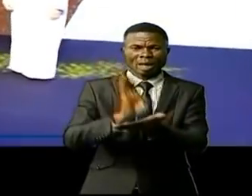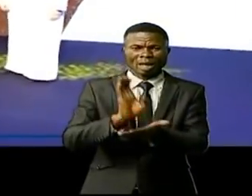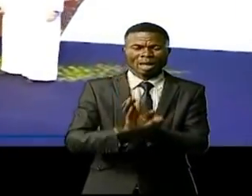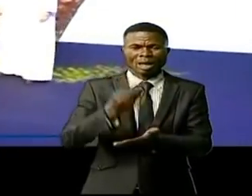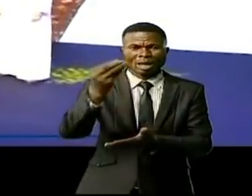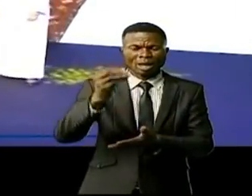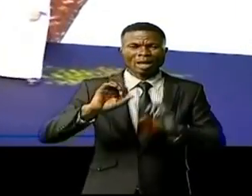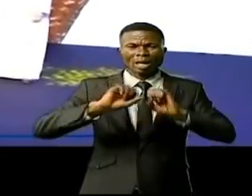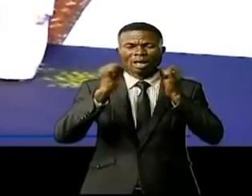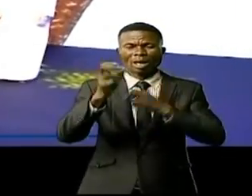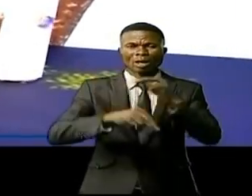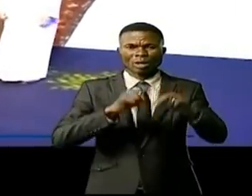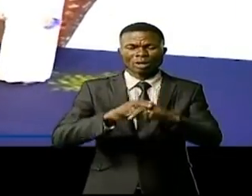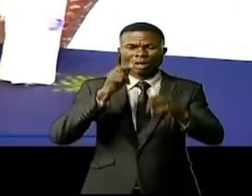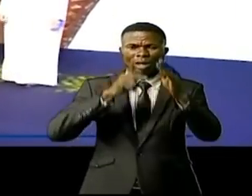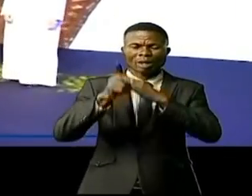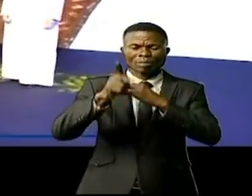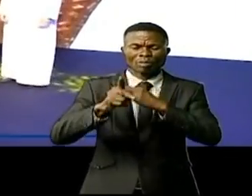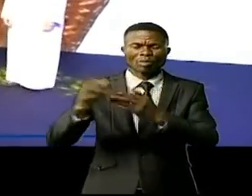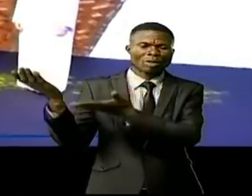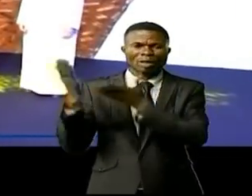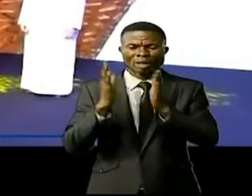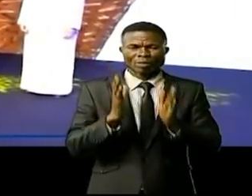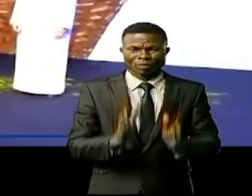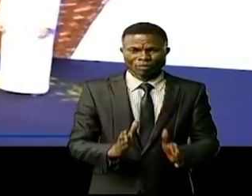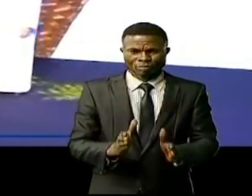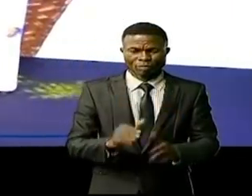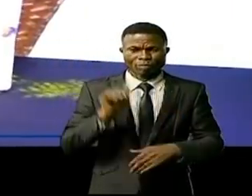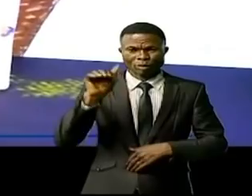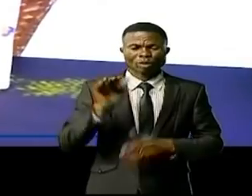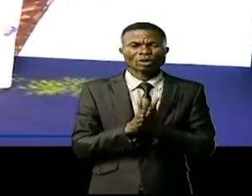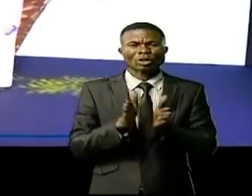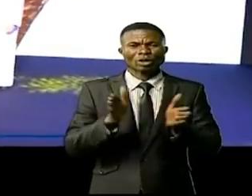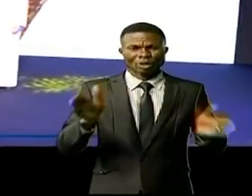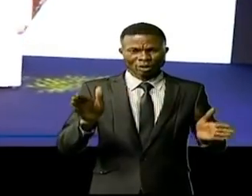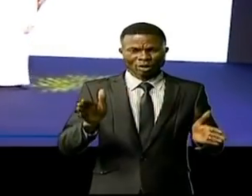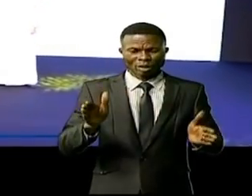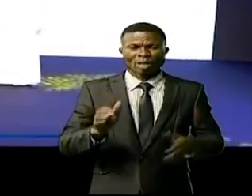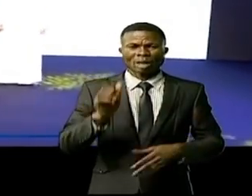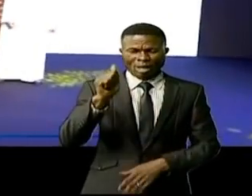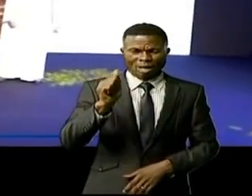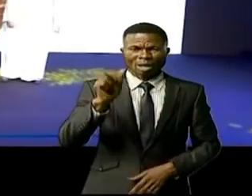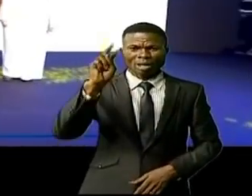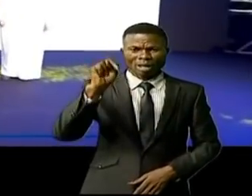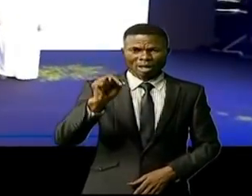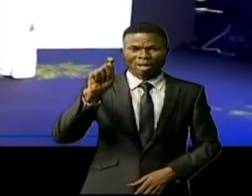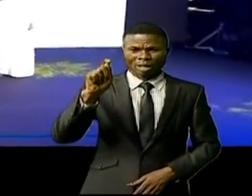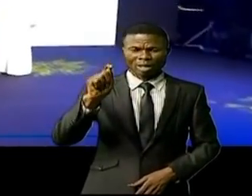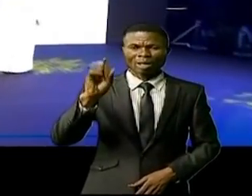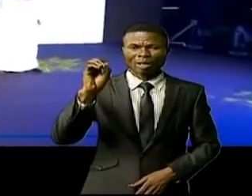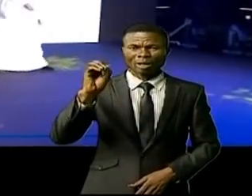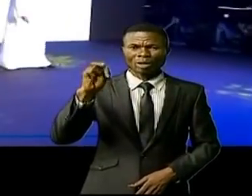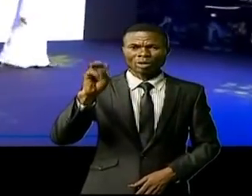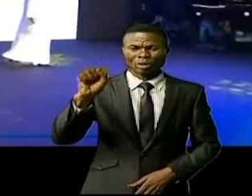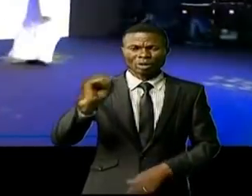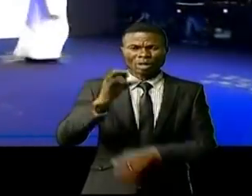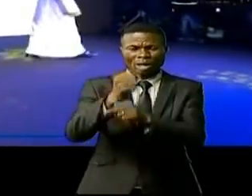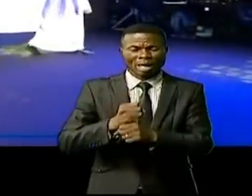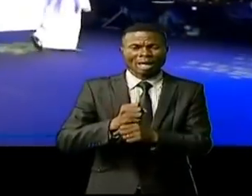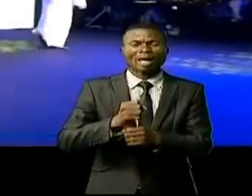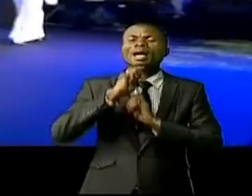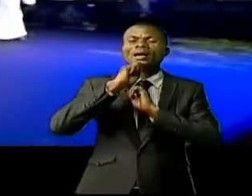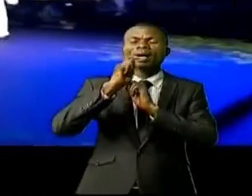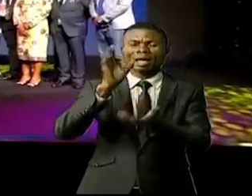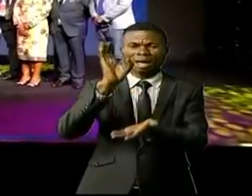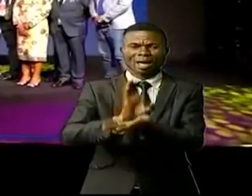nationale pour la promotion des investissements. Son directeur général, Anthony Kinzokamole, qui a reçu ce titre pendant